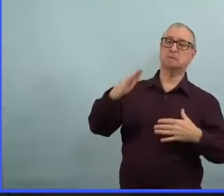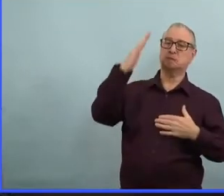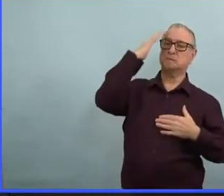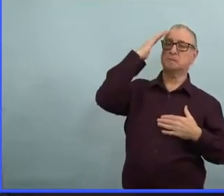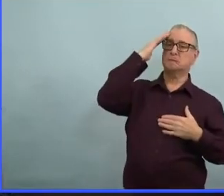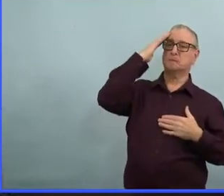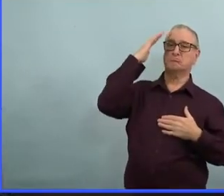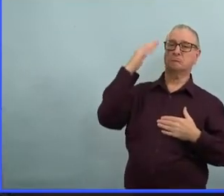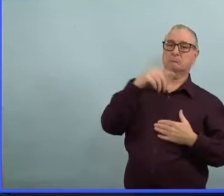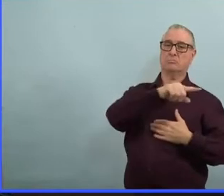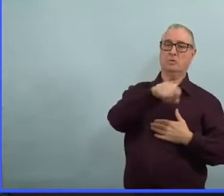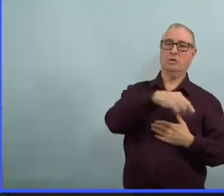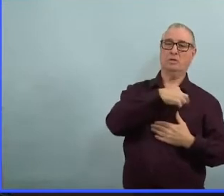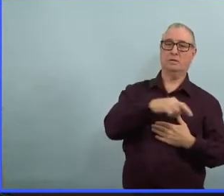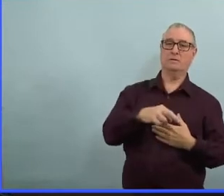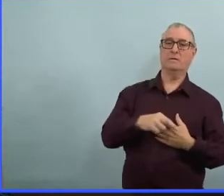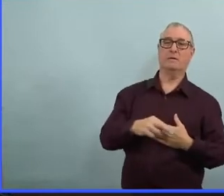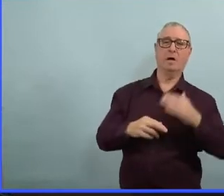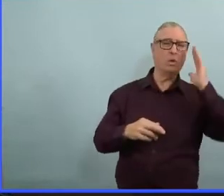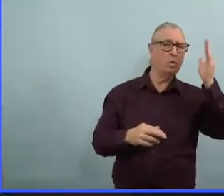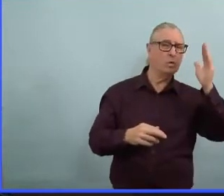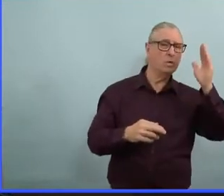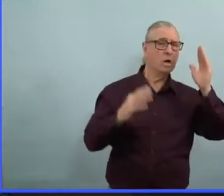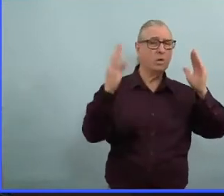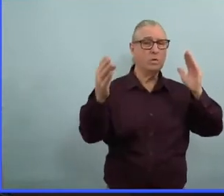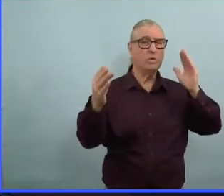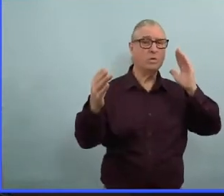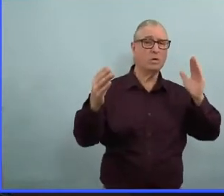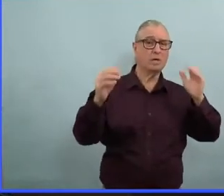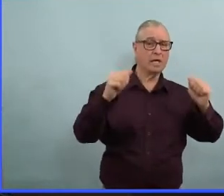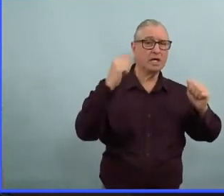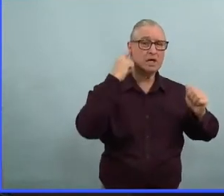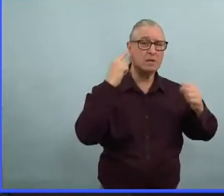l'Assemblée législative. Vous m'entendez? Oui, on vous entend?